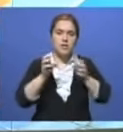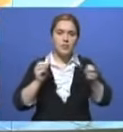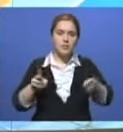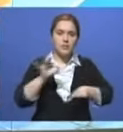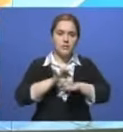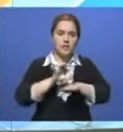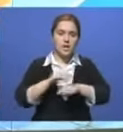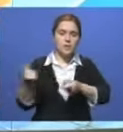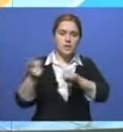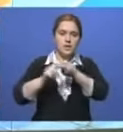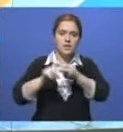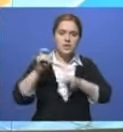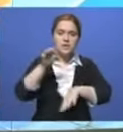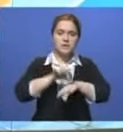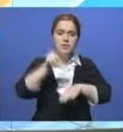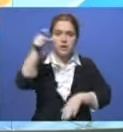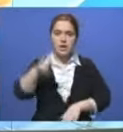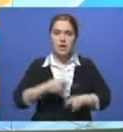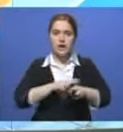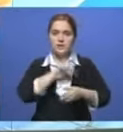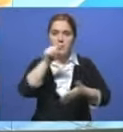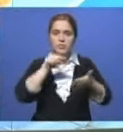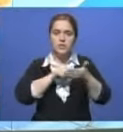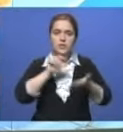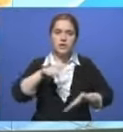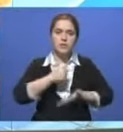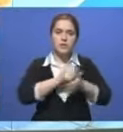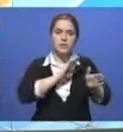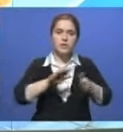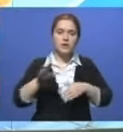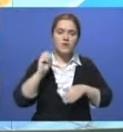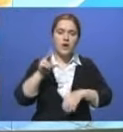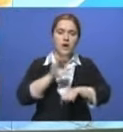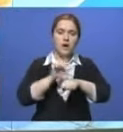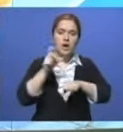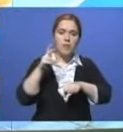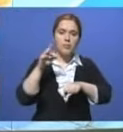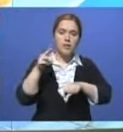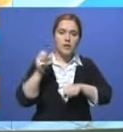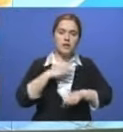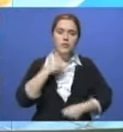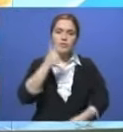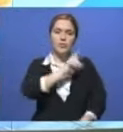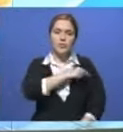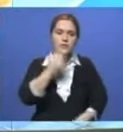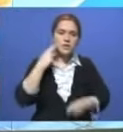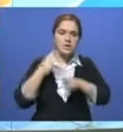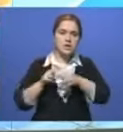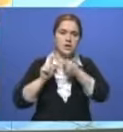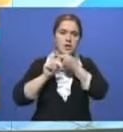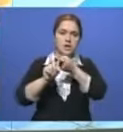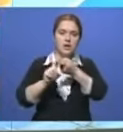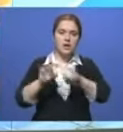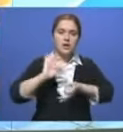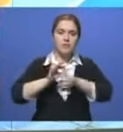опасной болезнью при контакте с заболевшими. Этот вопрос стал главным после того, как симптомы Эболы были обнаружены у двух